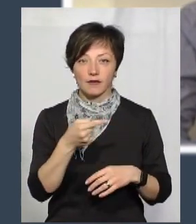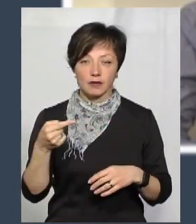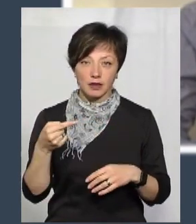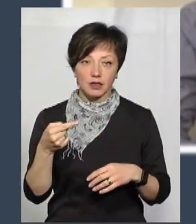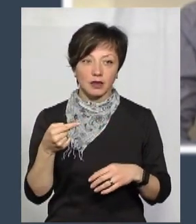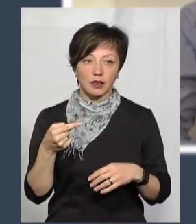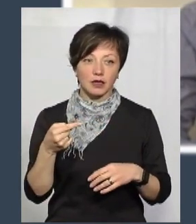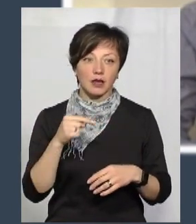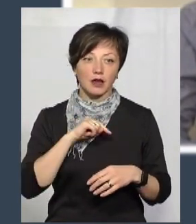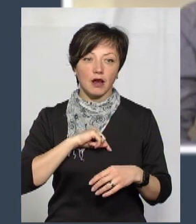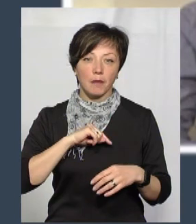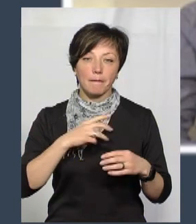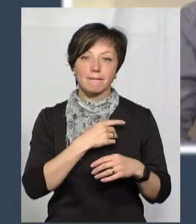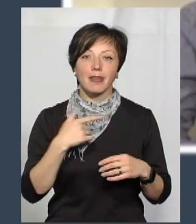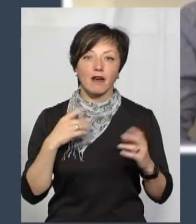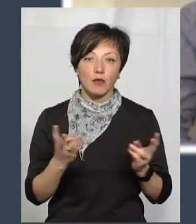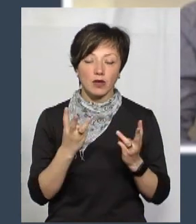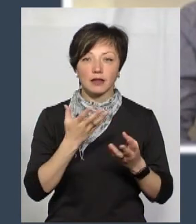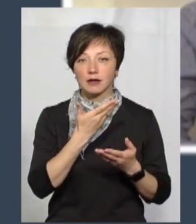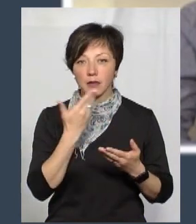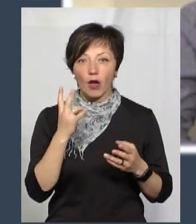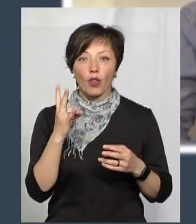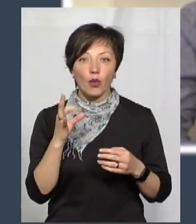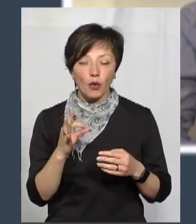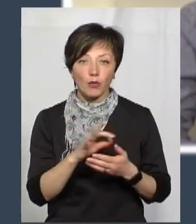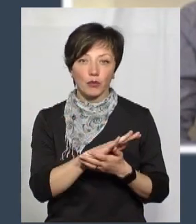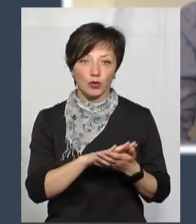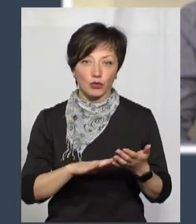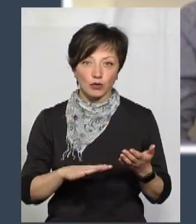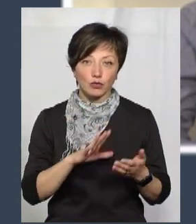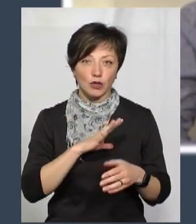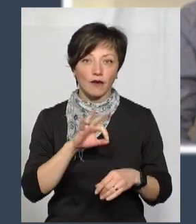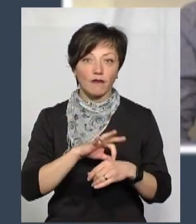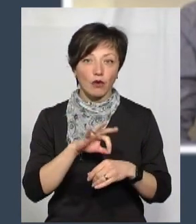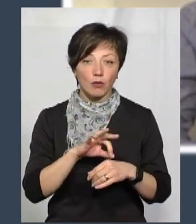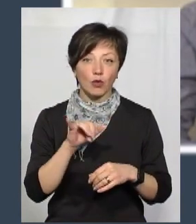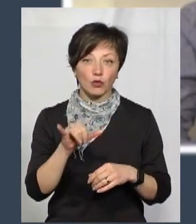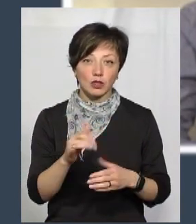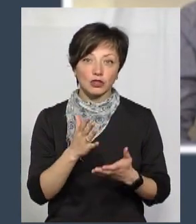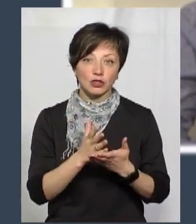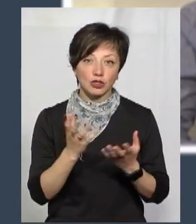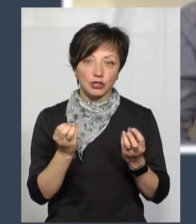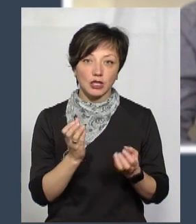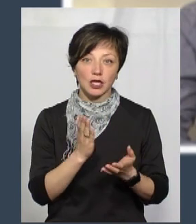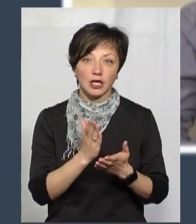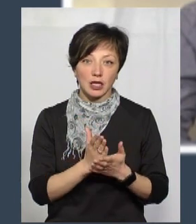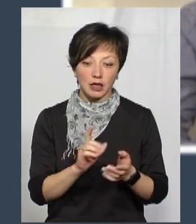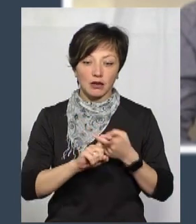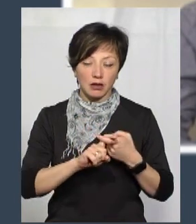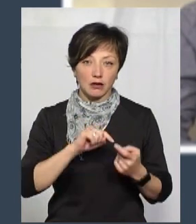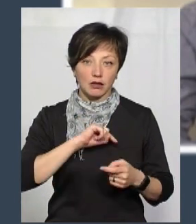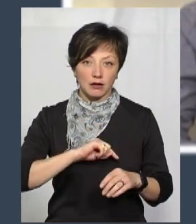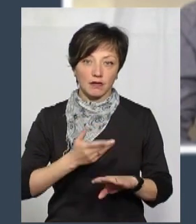регресувала пневмонія, але вони ще продовжують бути хворими, тому що вони відділяють згодних